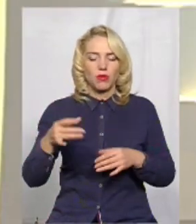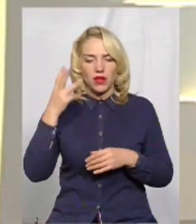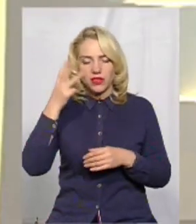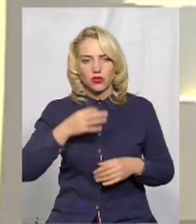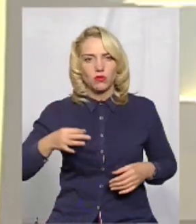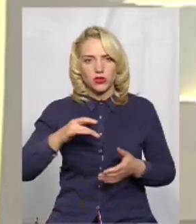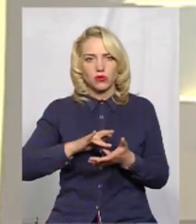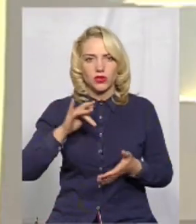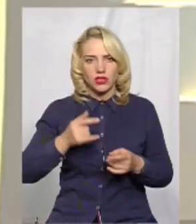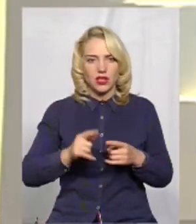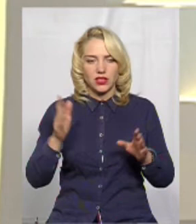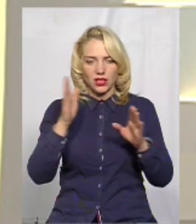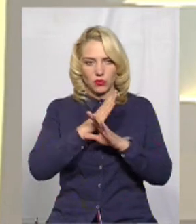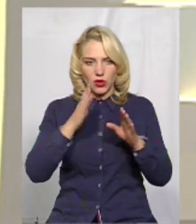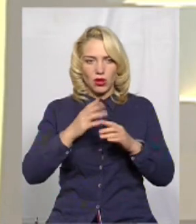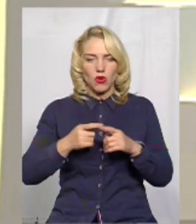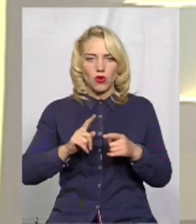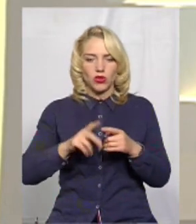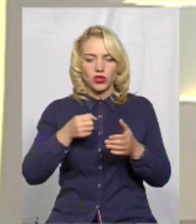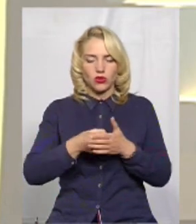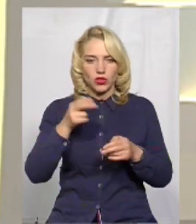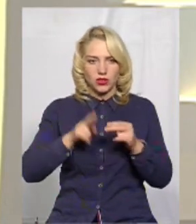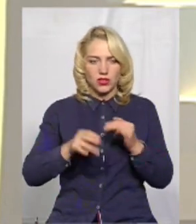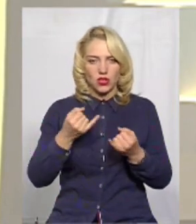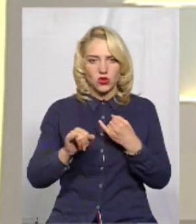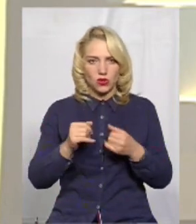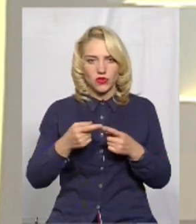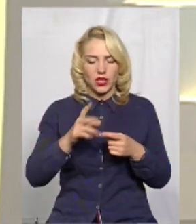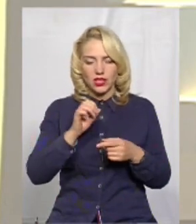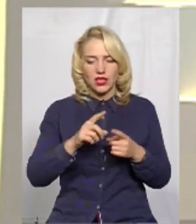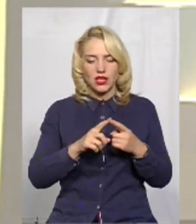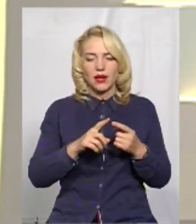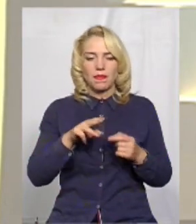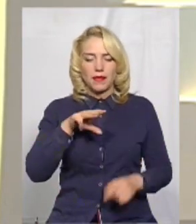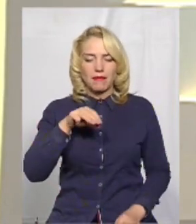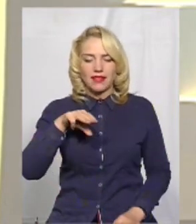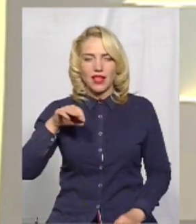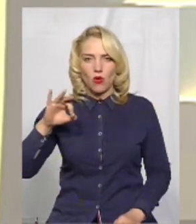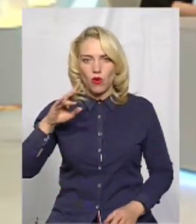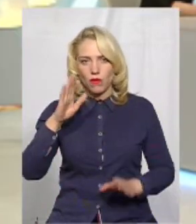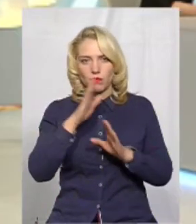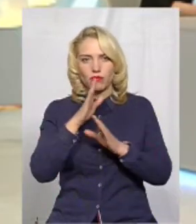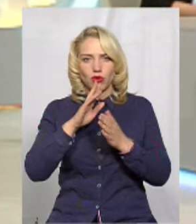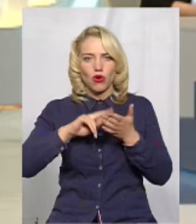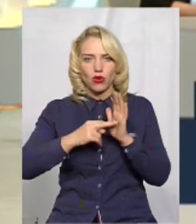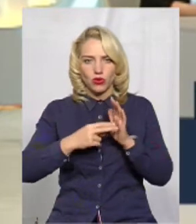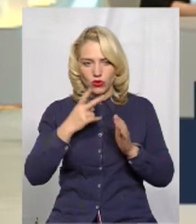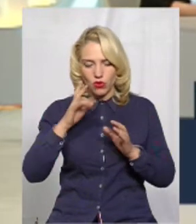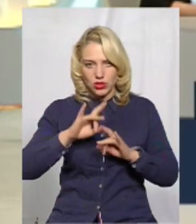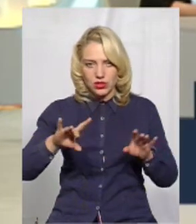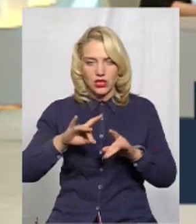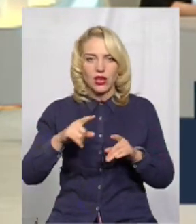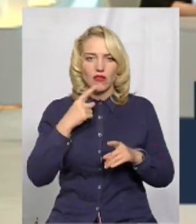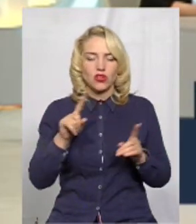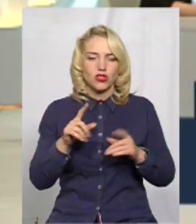центрі гідрометеорології прогнозом погоди до кінця жовтня. І от за сектором метеопрогнозів Люся Ковалишина повідомила, що